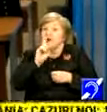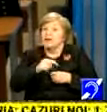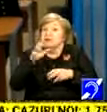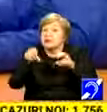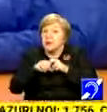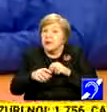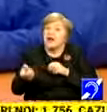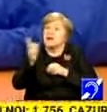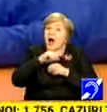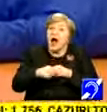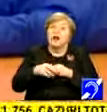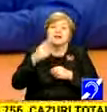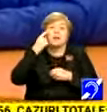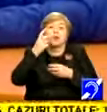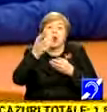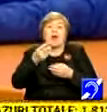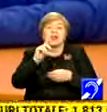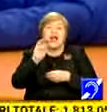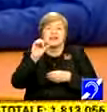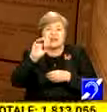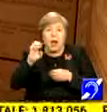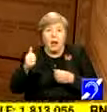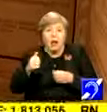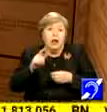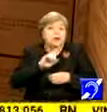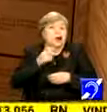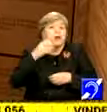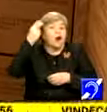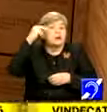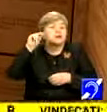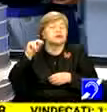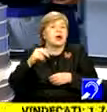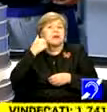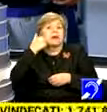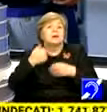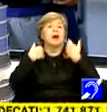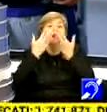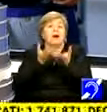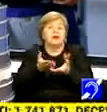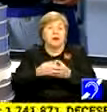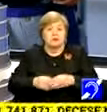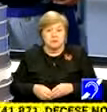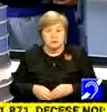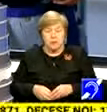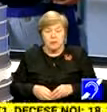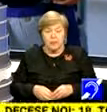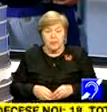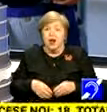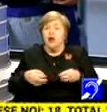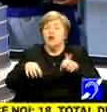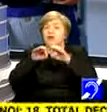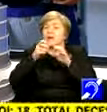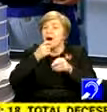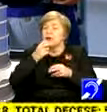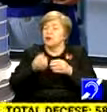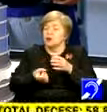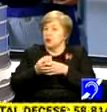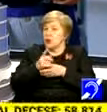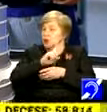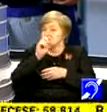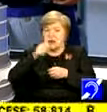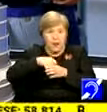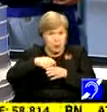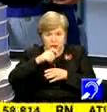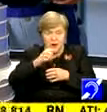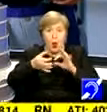noi kit-uri. DSU nu a anunțat când vor fi livrate următoarele loturi. Structura anului școlar nu se va mai schimba, iar